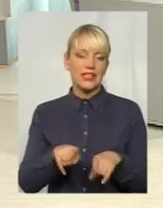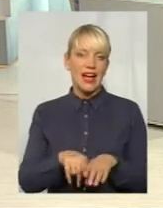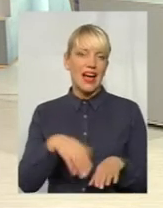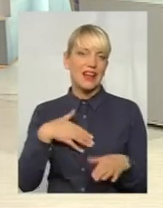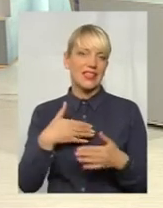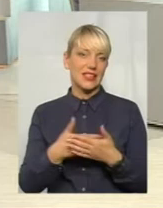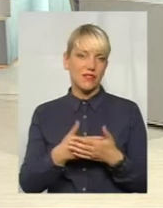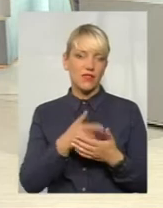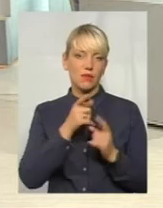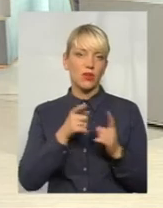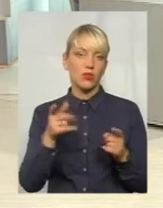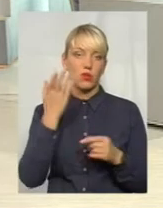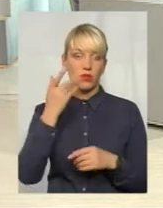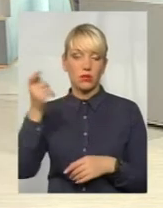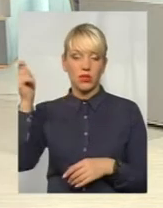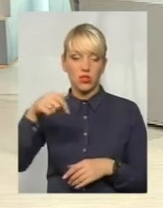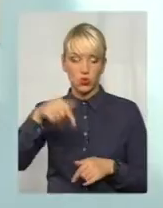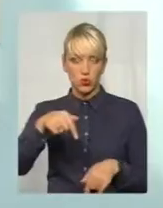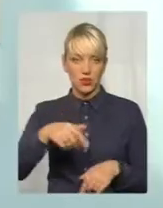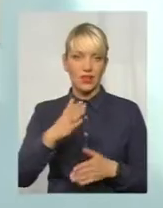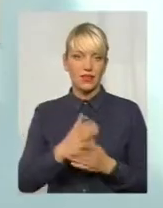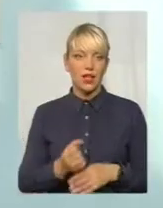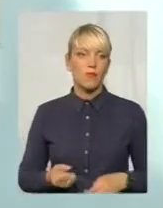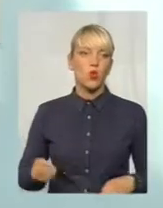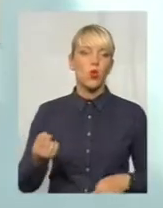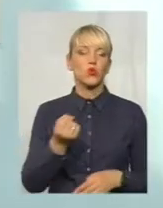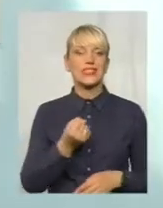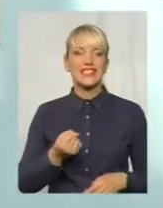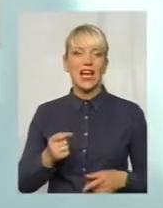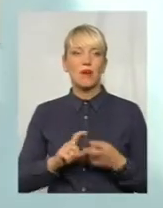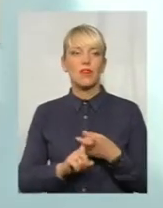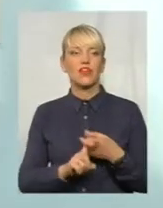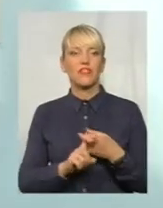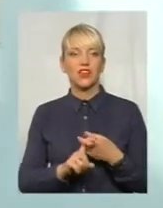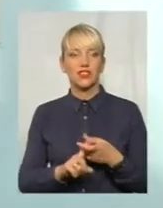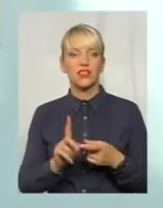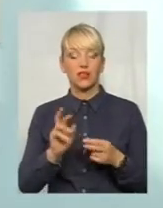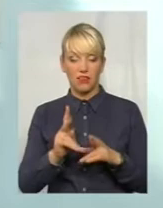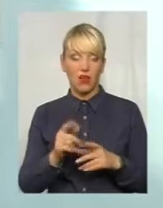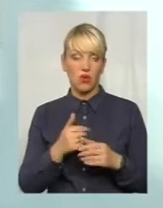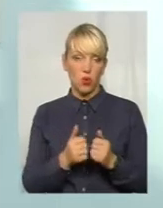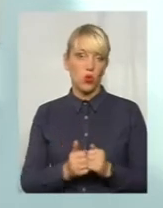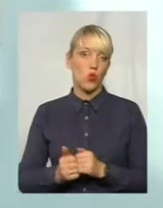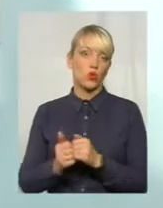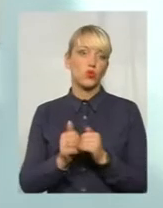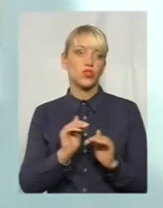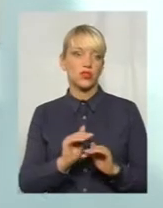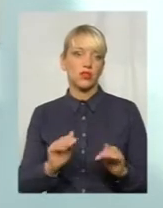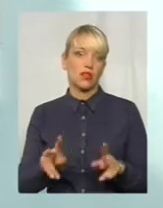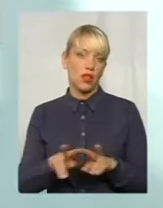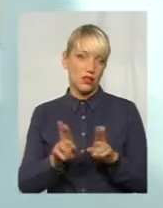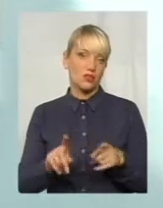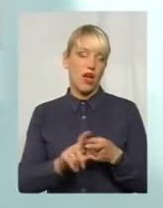якраз приїжджають сюди і є носіями інфекції, для того, щоб тут оточуючі діти, точно також і дорослі, також могли інфікуватися.